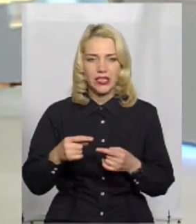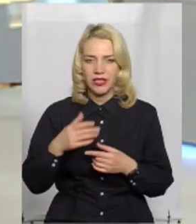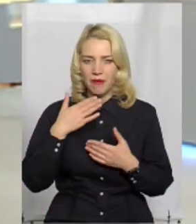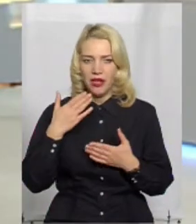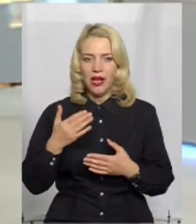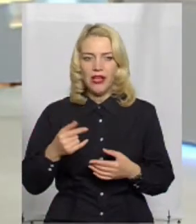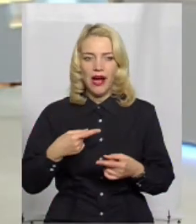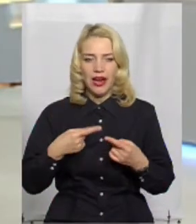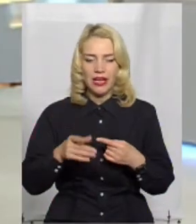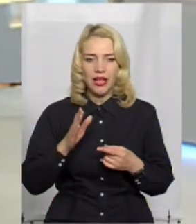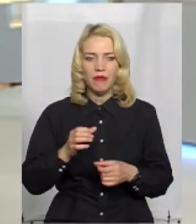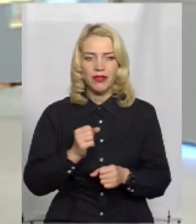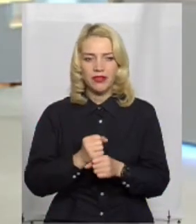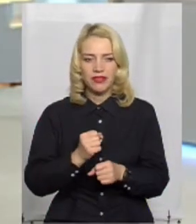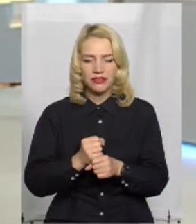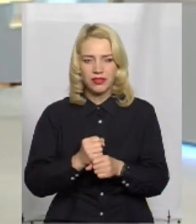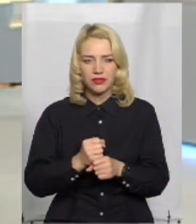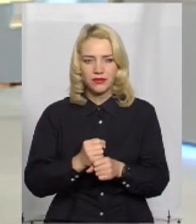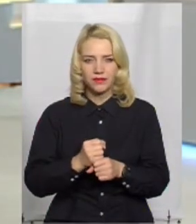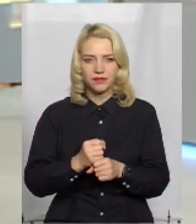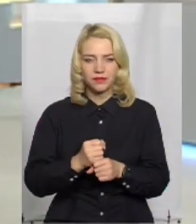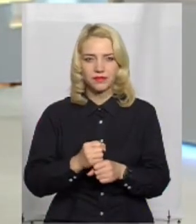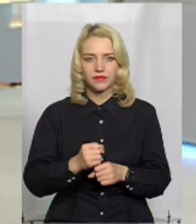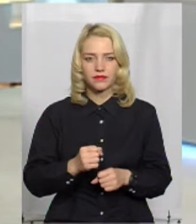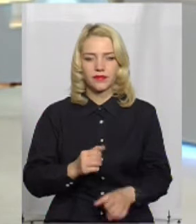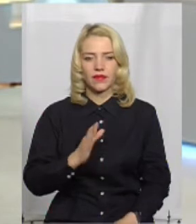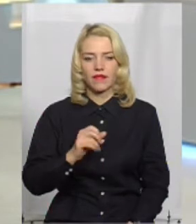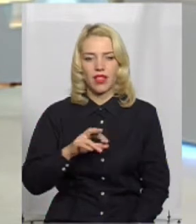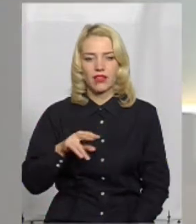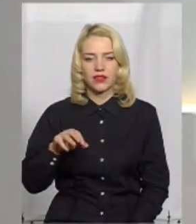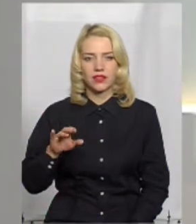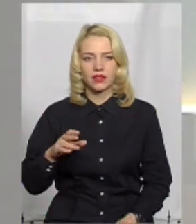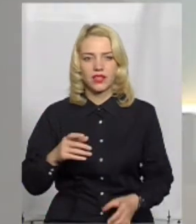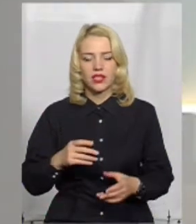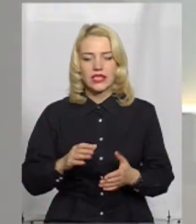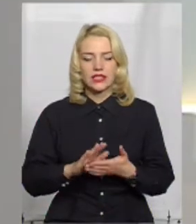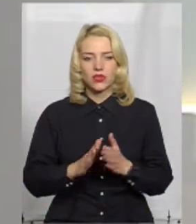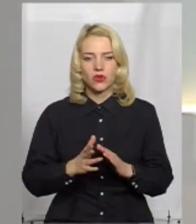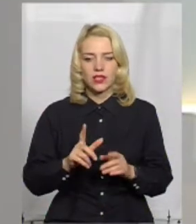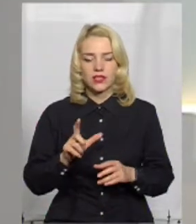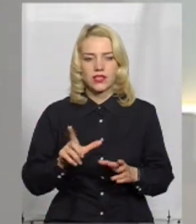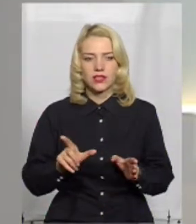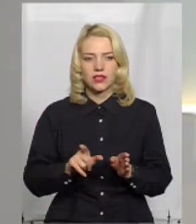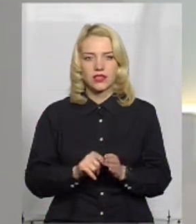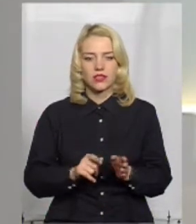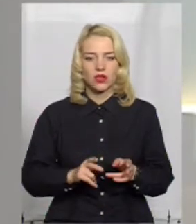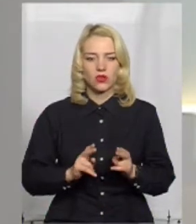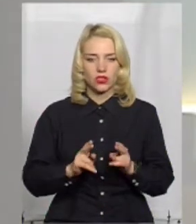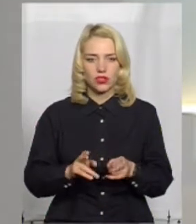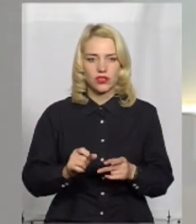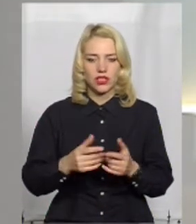А решта будемо надіяти, що ми залучимо обов'язково. Пане Валентине, ситуація зі злочинністю і різними